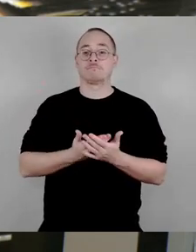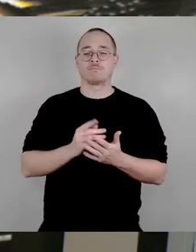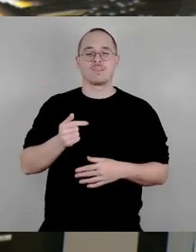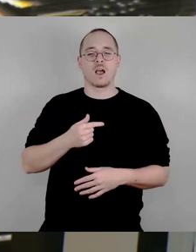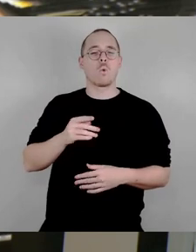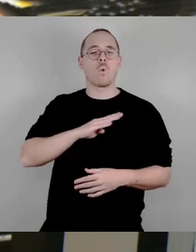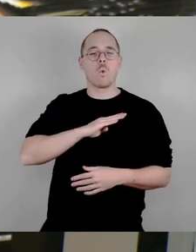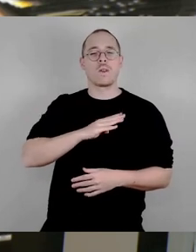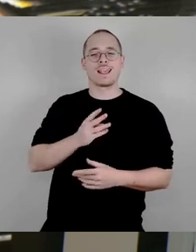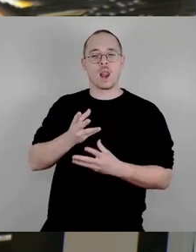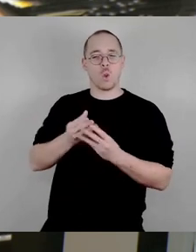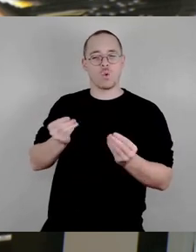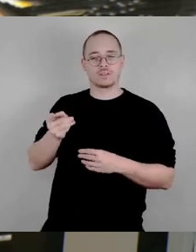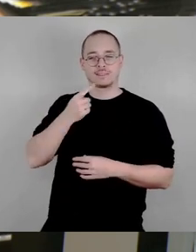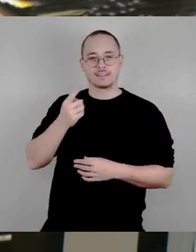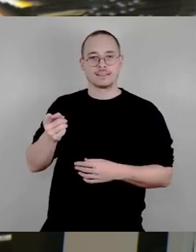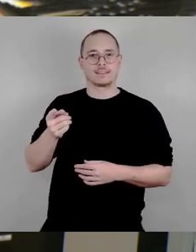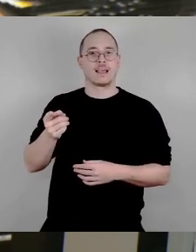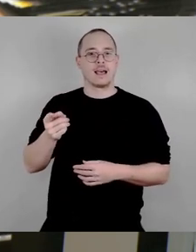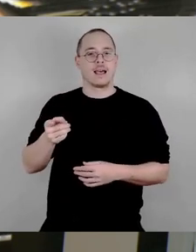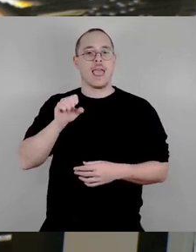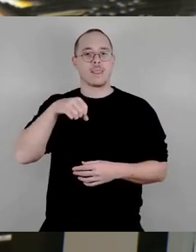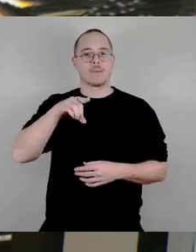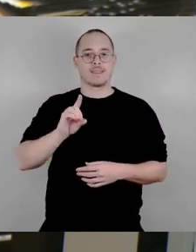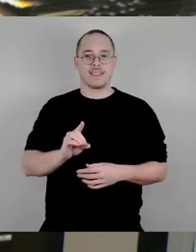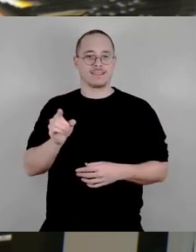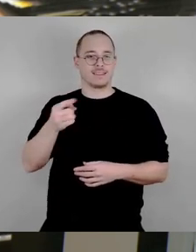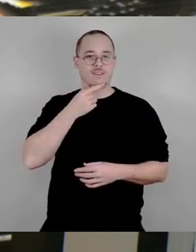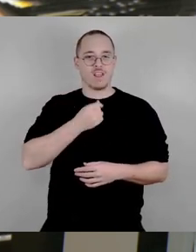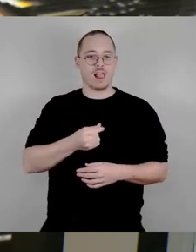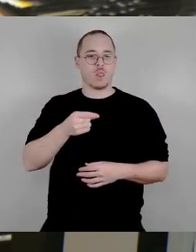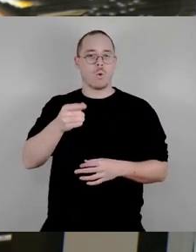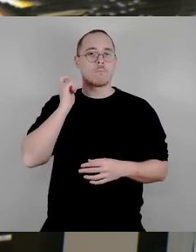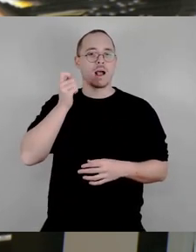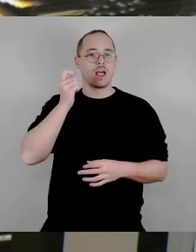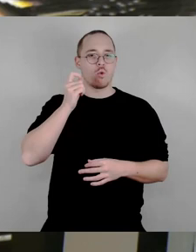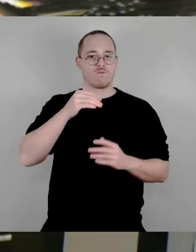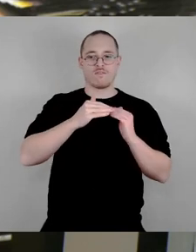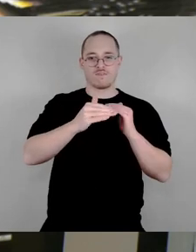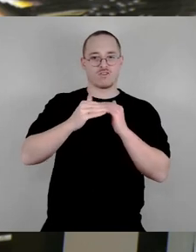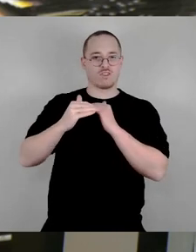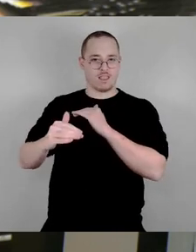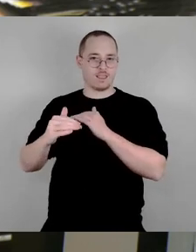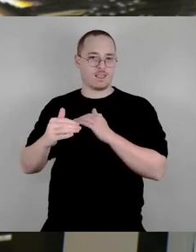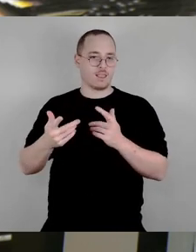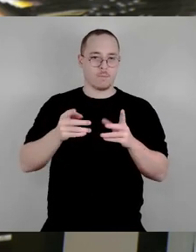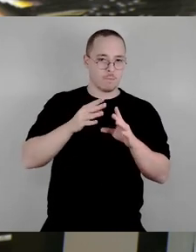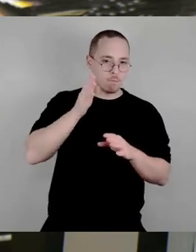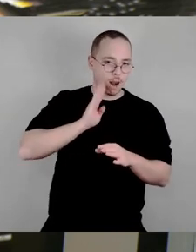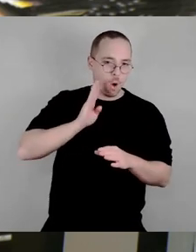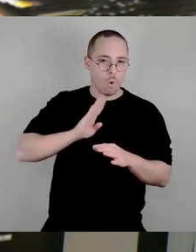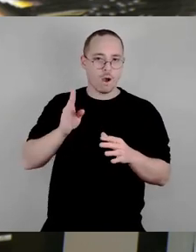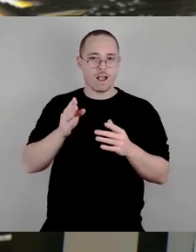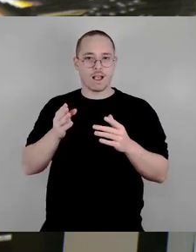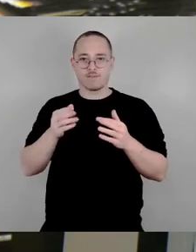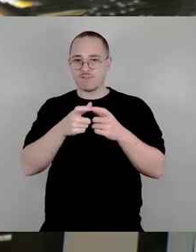glaubst, dass die SPD oft die Flächen um den Bahnhof abzielt und Hanse 3 und blaue Fabrik. Es geht um Wohnungsbau. Dann geht es um Wohnungsbau. Dann geht es um